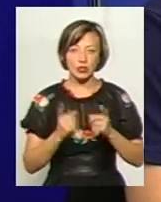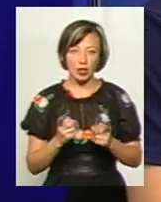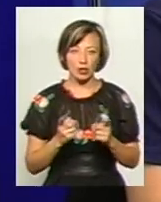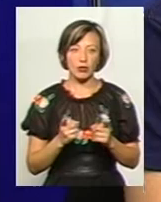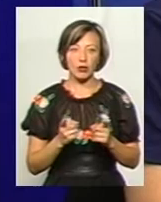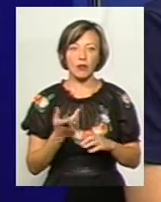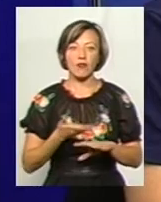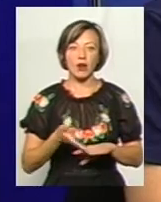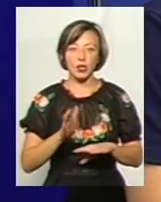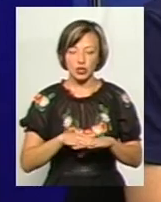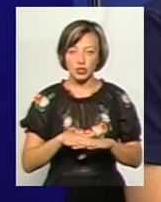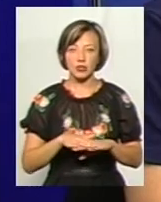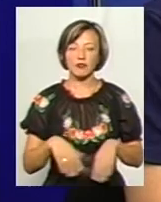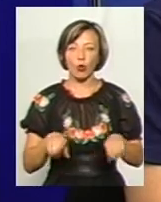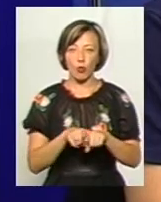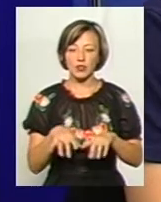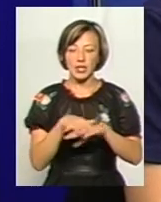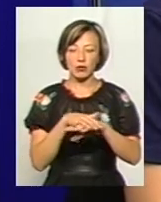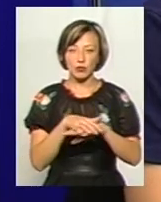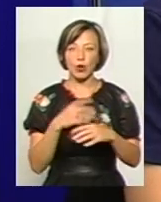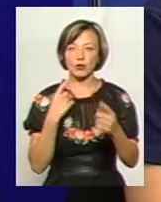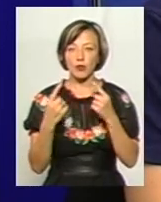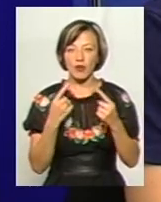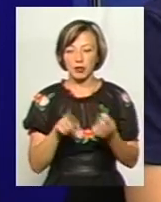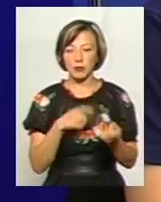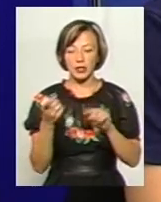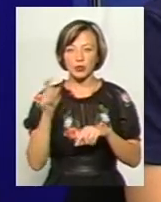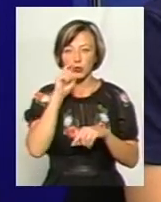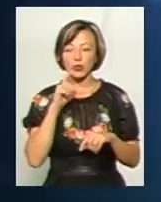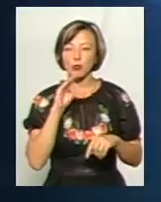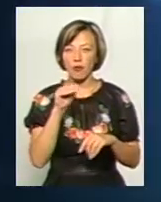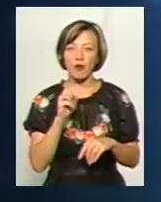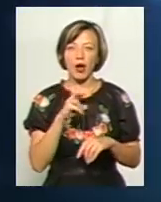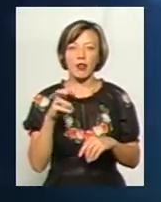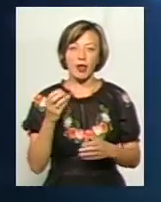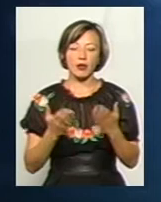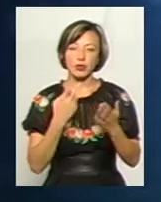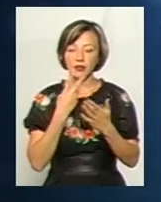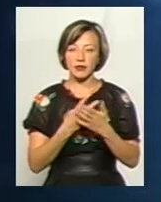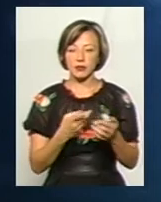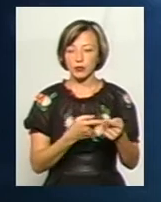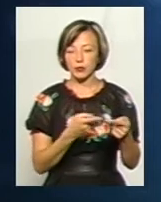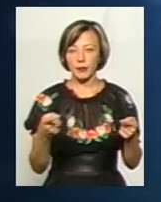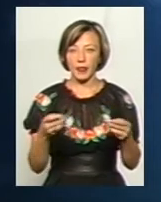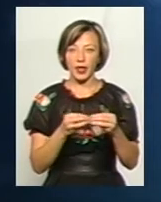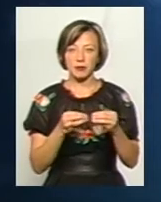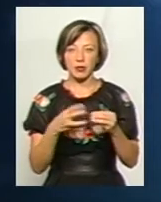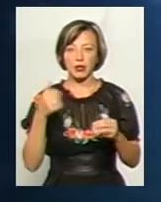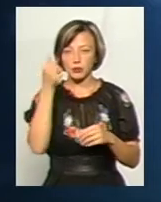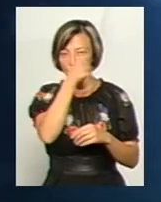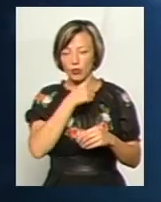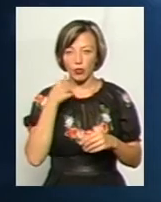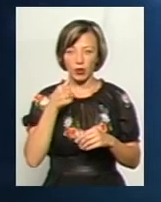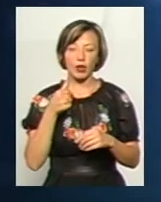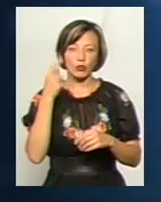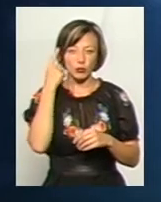звичайно, важче в такому середовищі розмовляти, перейти на українську мову. Але якщо дивитися протягом останніх 10-15 років, я думаю,